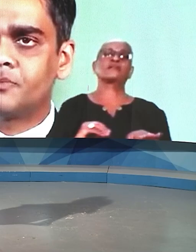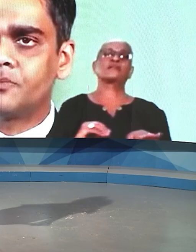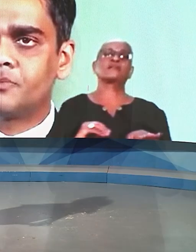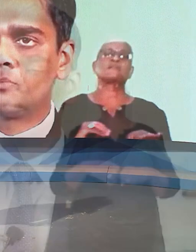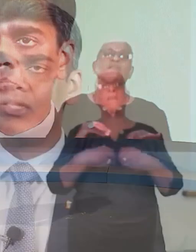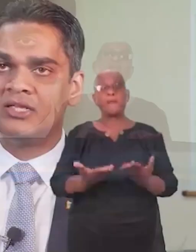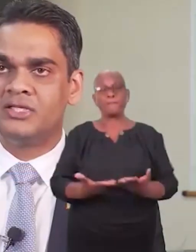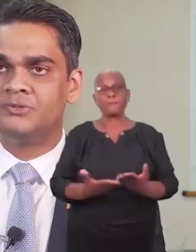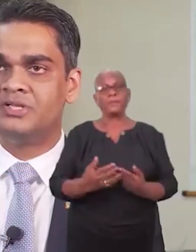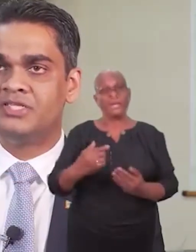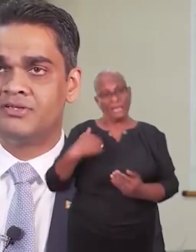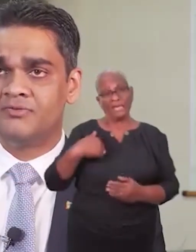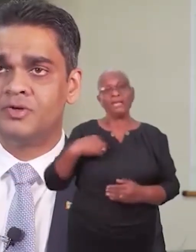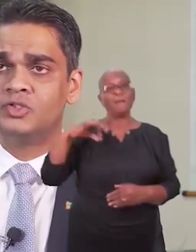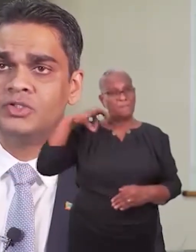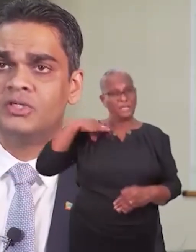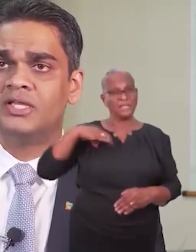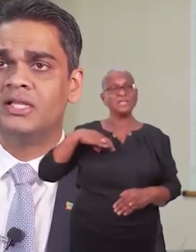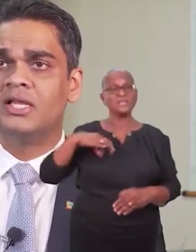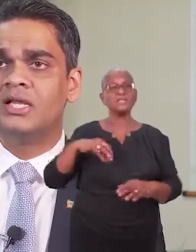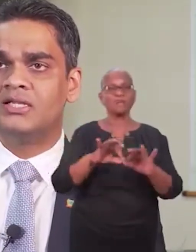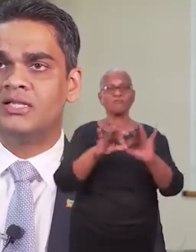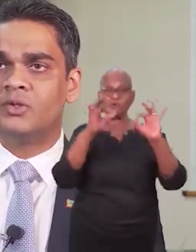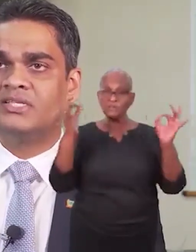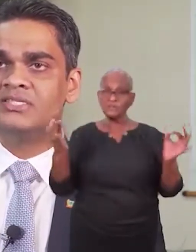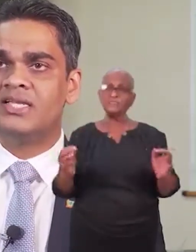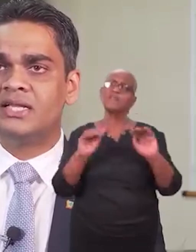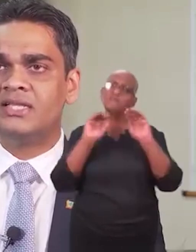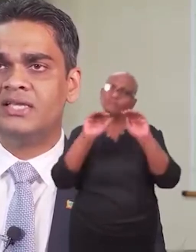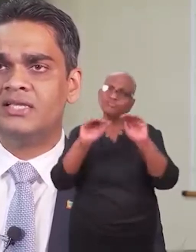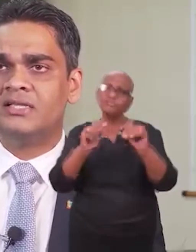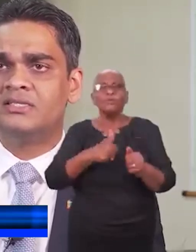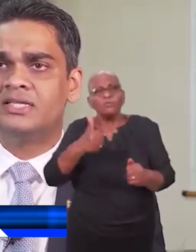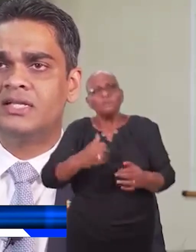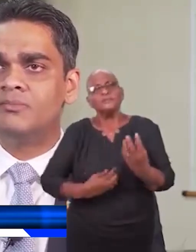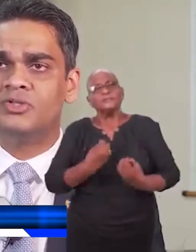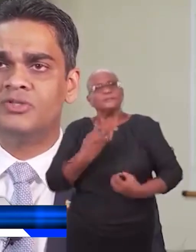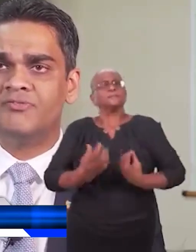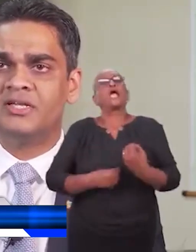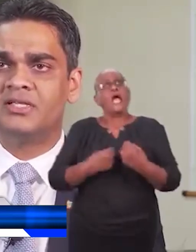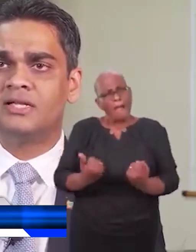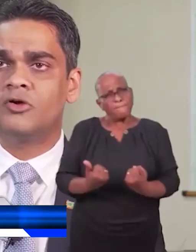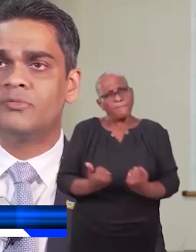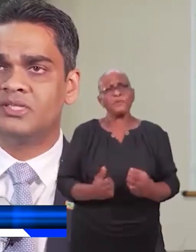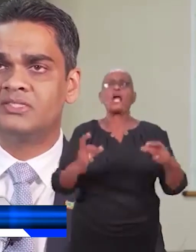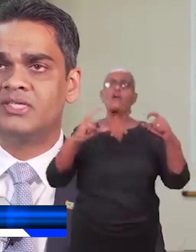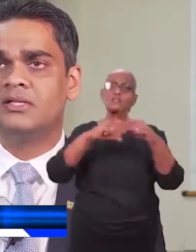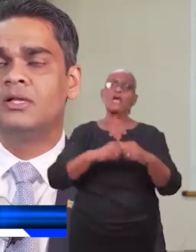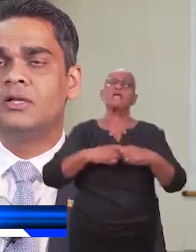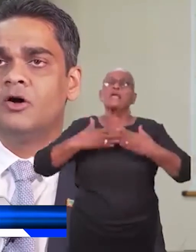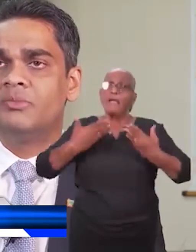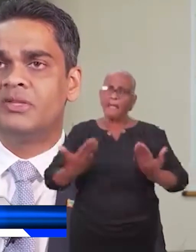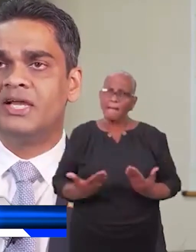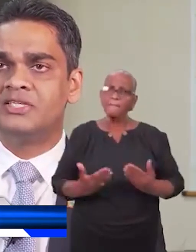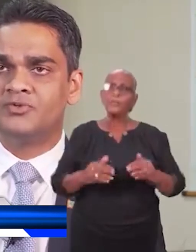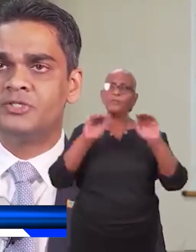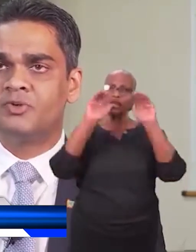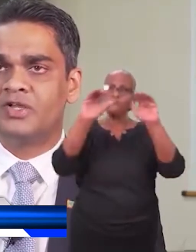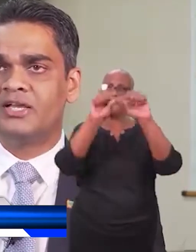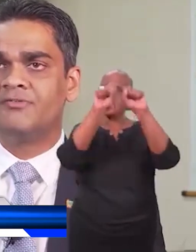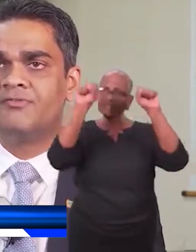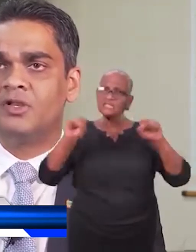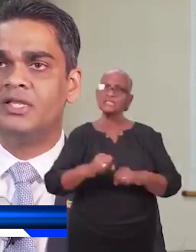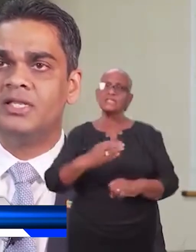Ik kan nu garanderen als minister van Volksgezondheid dat wij zeer dedicated, zeer gemotiveerd en committed zijn om het